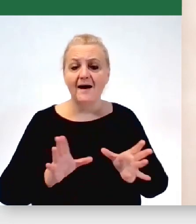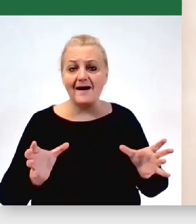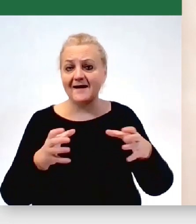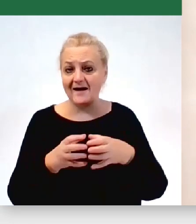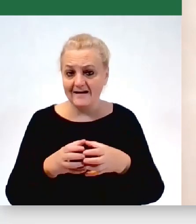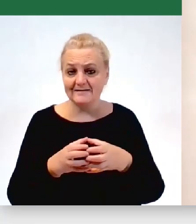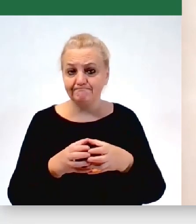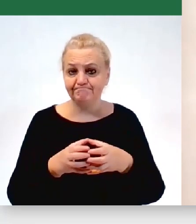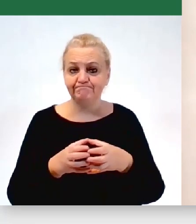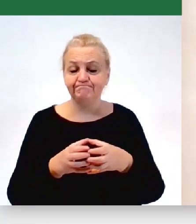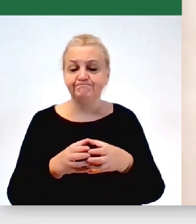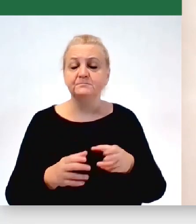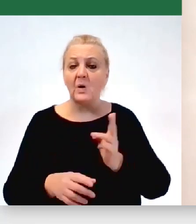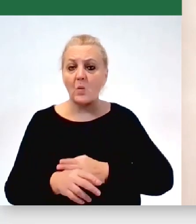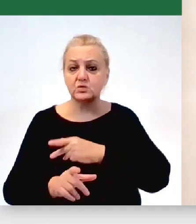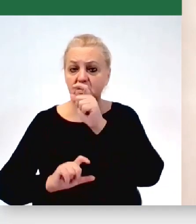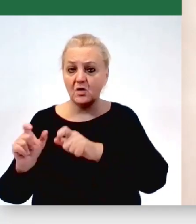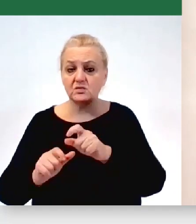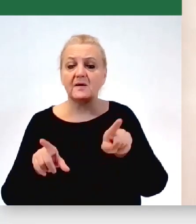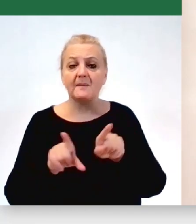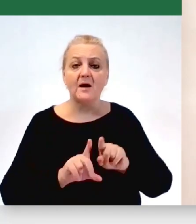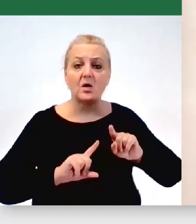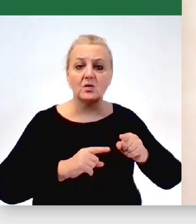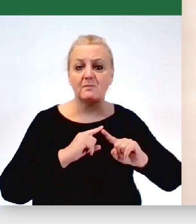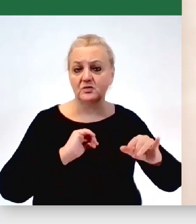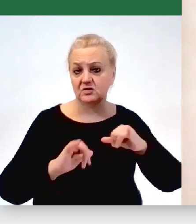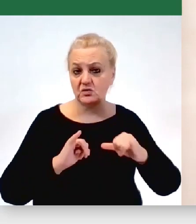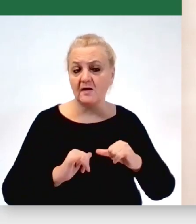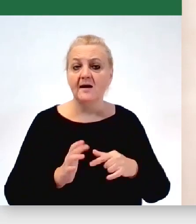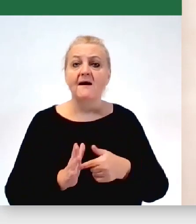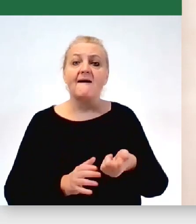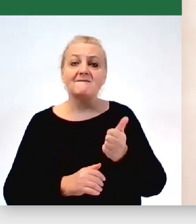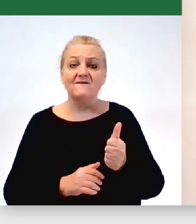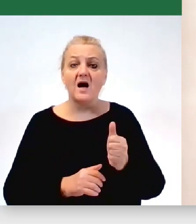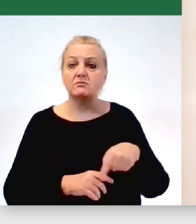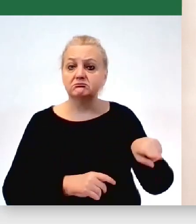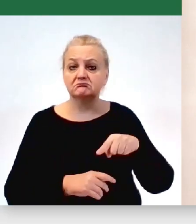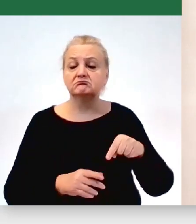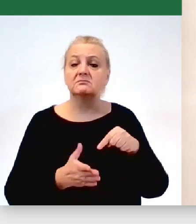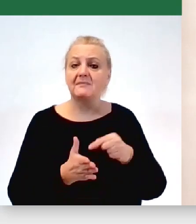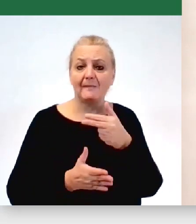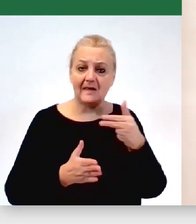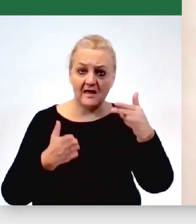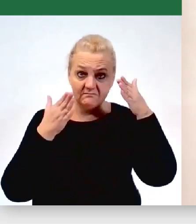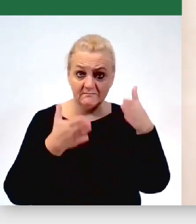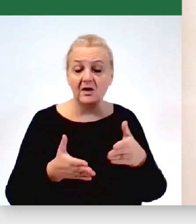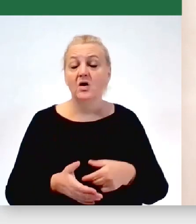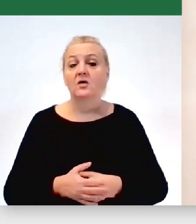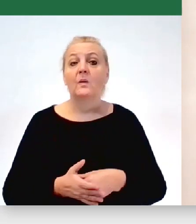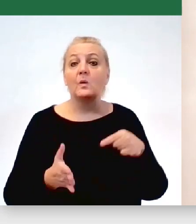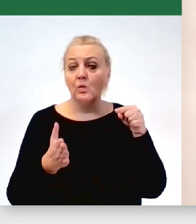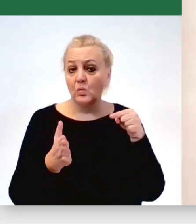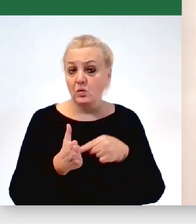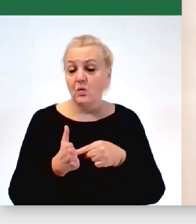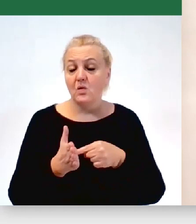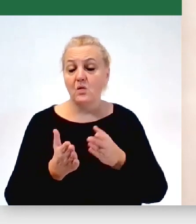urzędników i organizacje pozarządowe specjalizujące się w danej dziedzinie i rzeczywiście ta pomoc